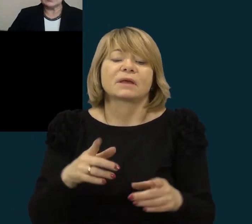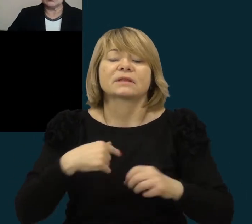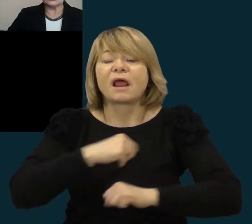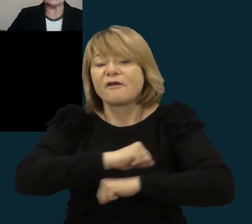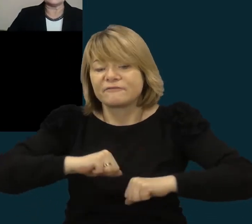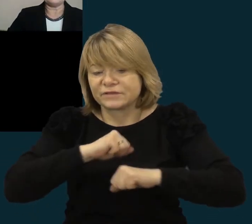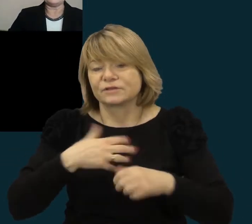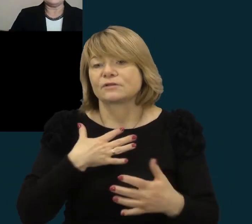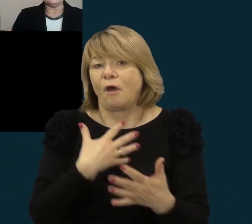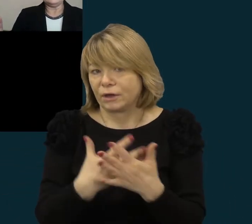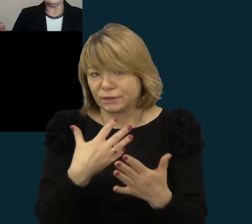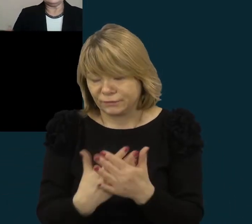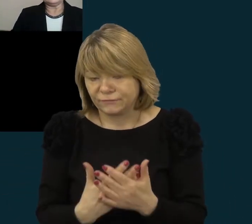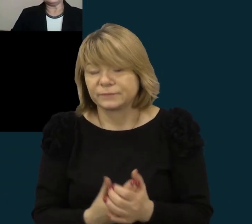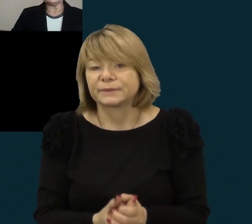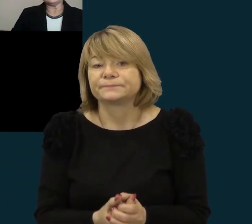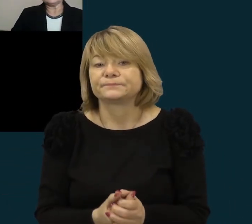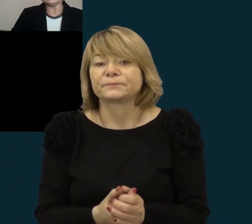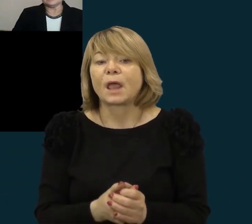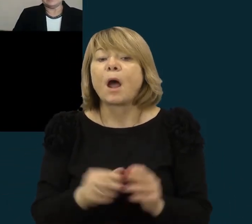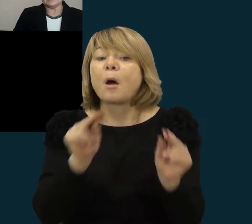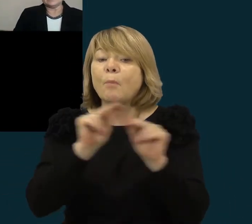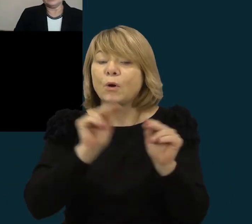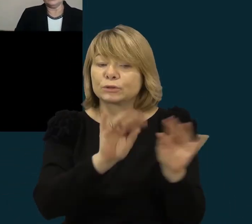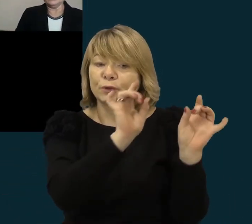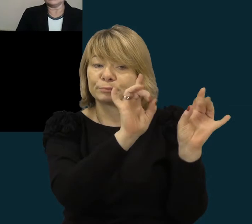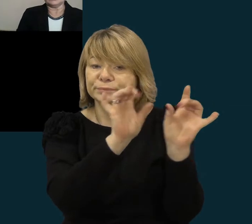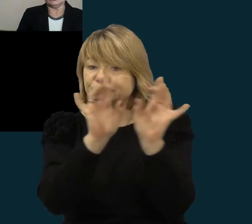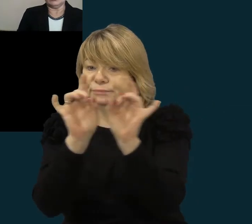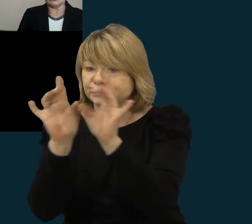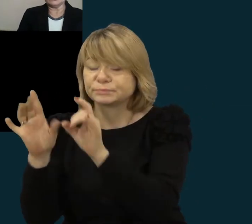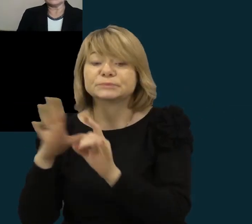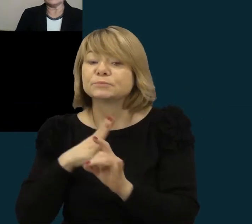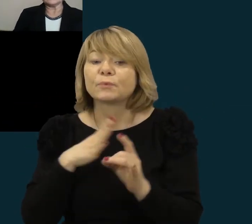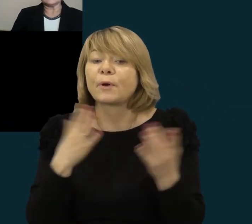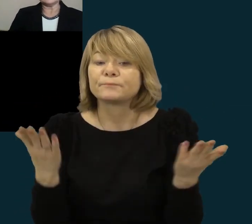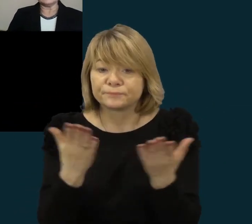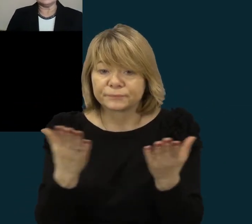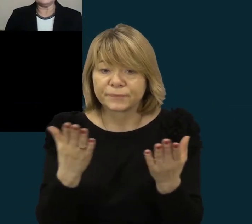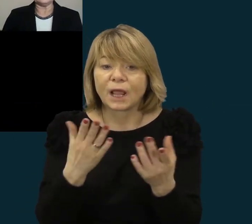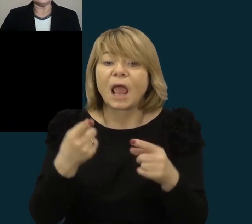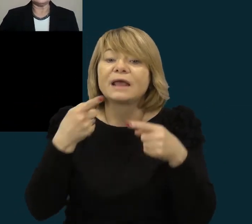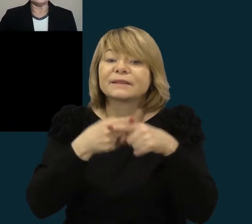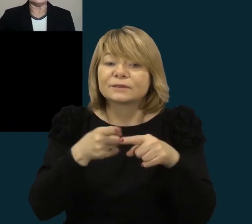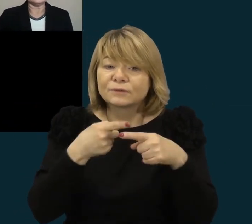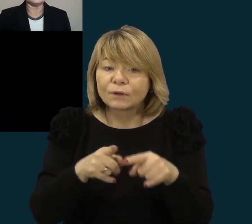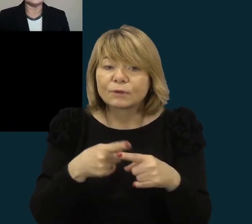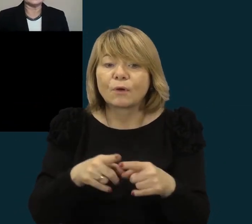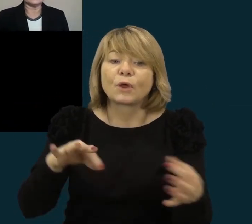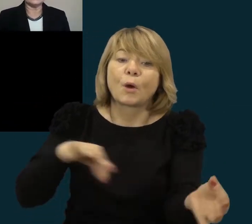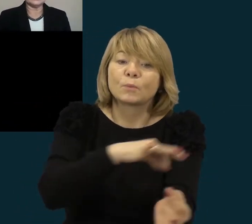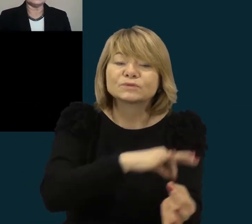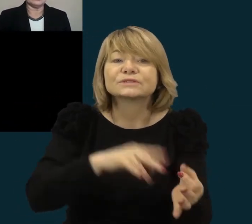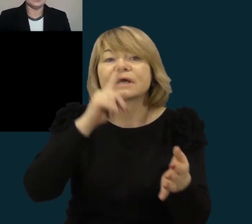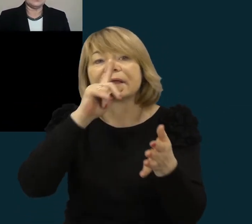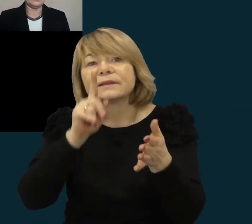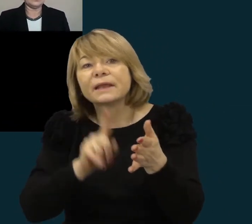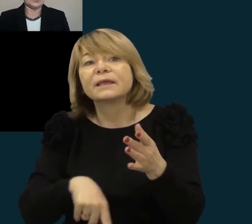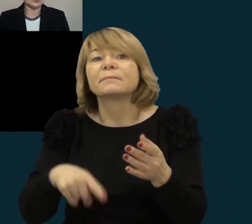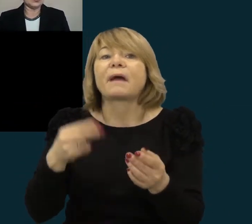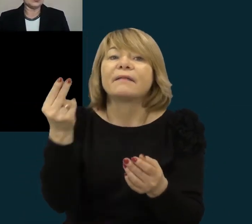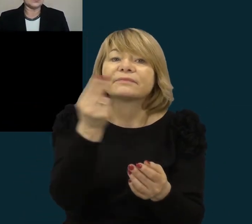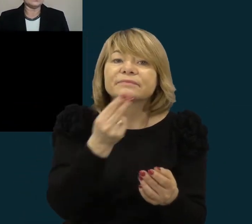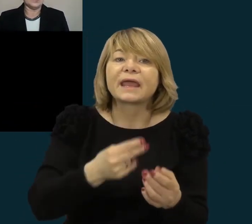įgūdžius. Tarp dalykinį integraciją buvo technologijos, muzika, tikyba, dailė, etika, istorija, geografija,